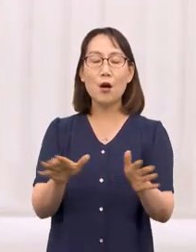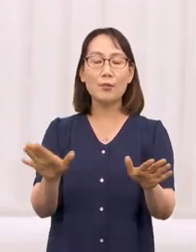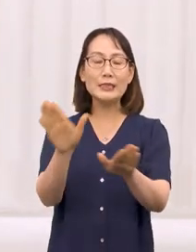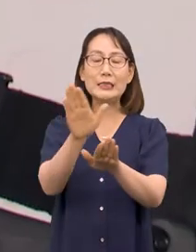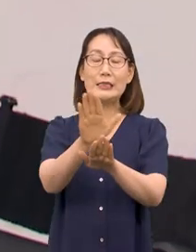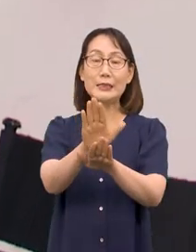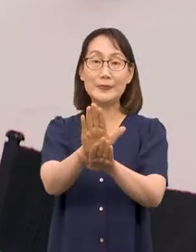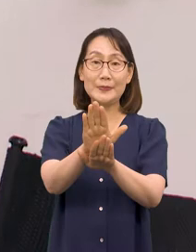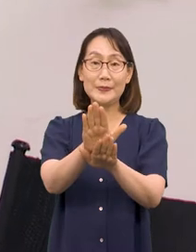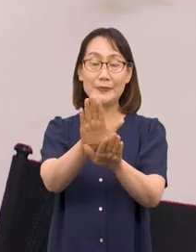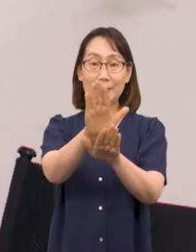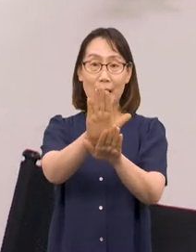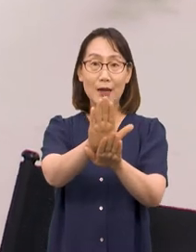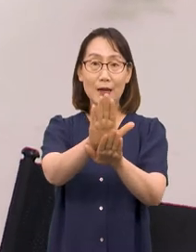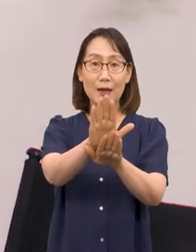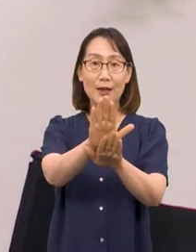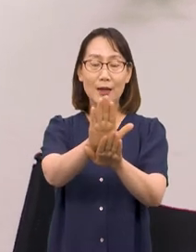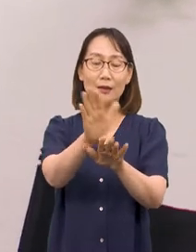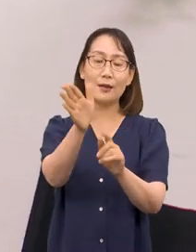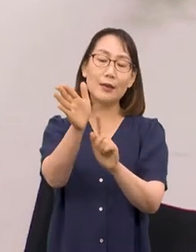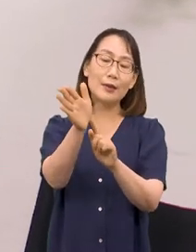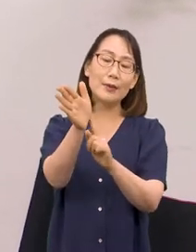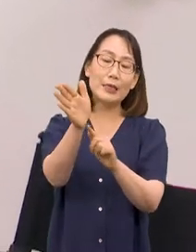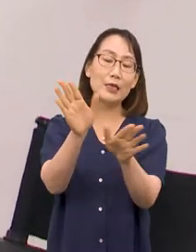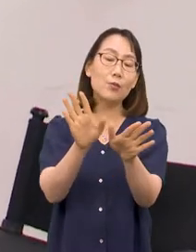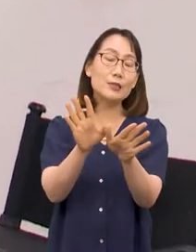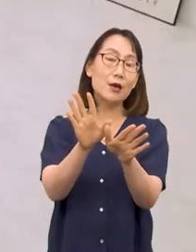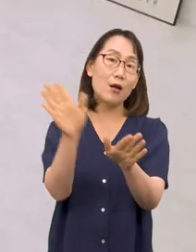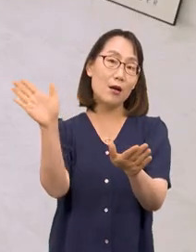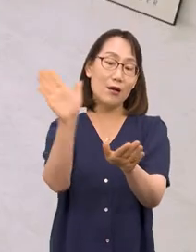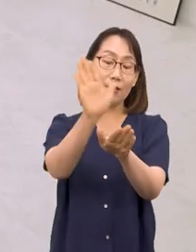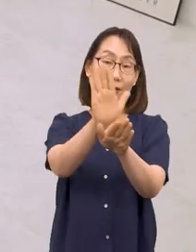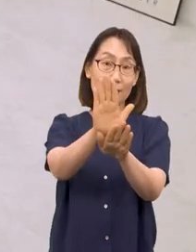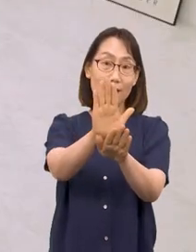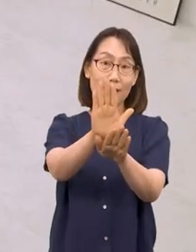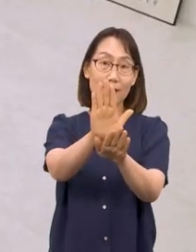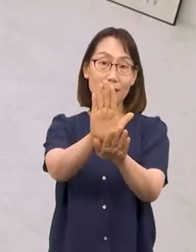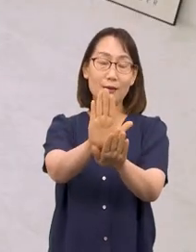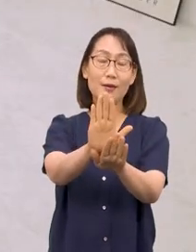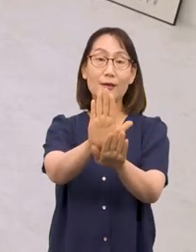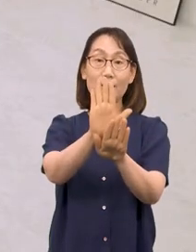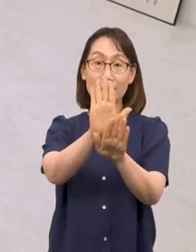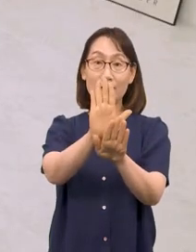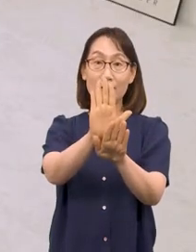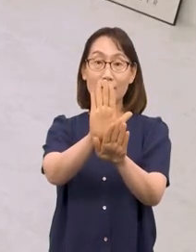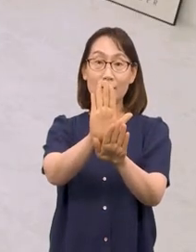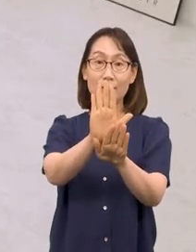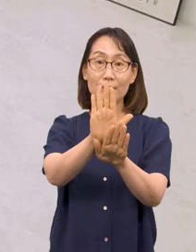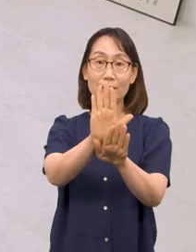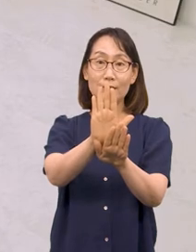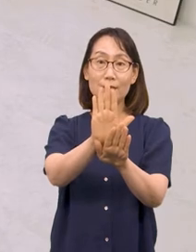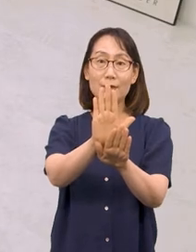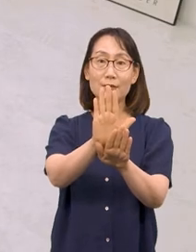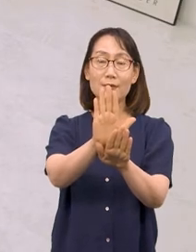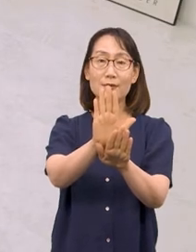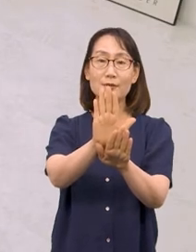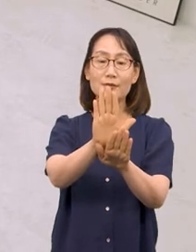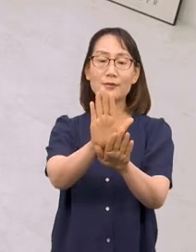위에다가 뒤쪽 발 뒤꿈치를 올려주세요. 그 다음에 위쪽 다리에